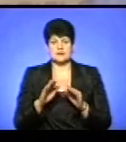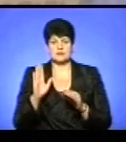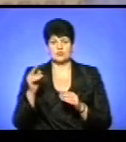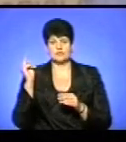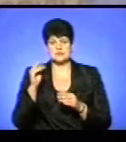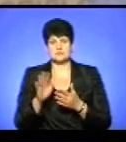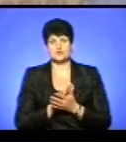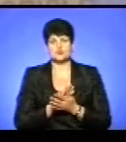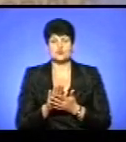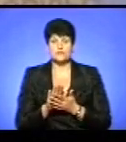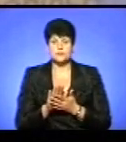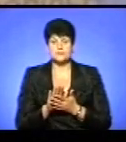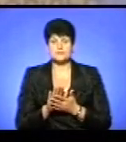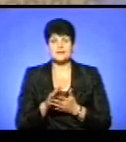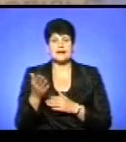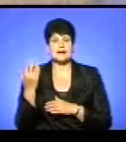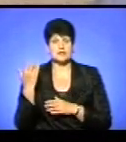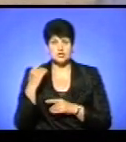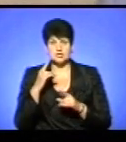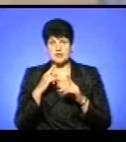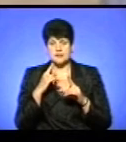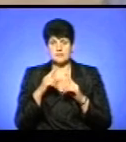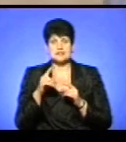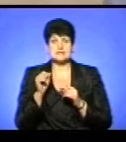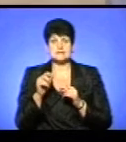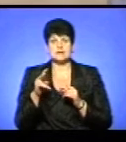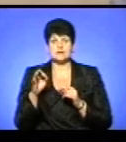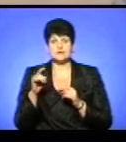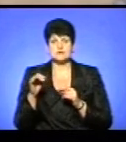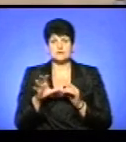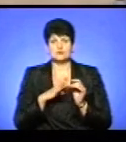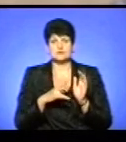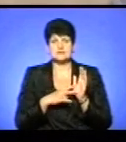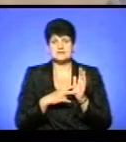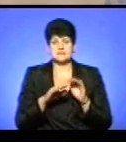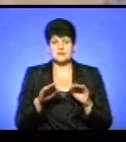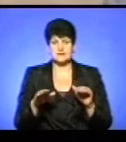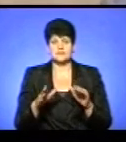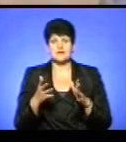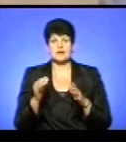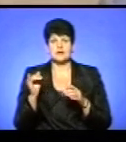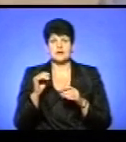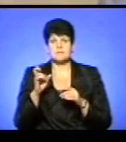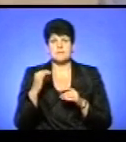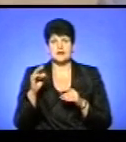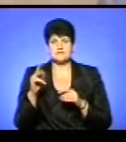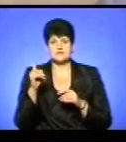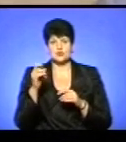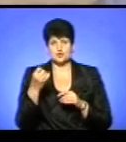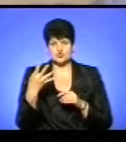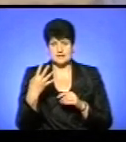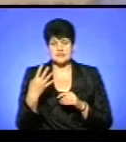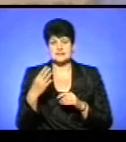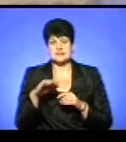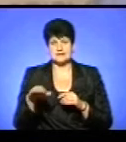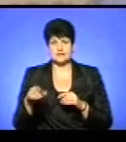безкоштовно. Також раніше Радами Залозацької, яких є 7 дітей в садочках, а також Байковецькій, які є 114 дітей в Тернопільських